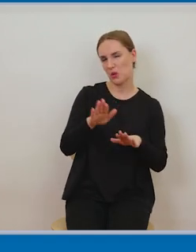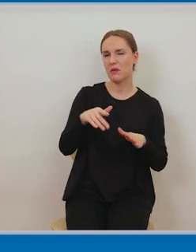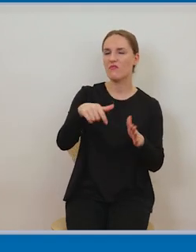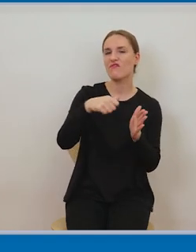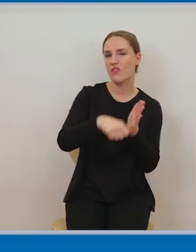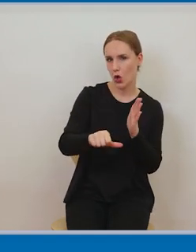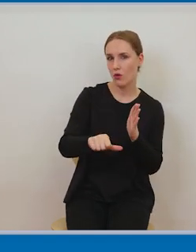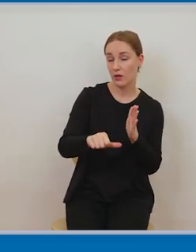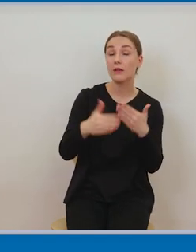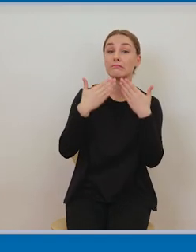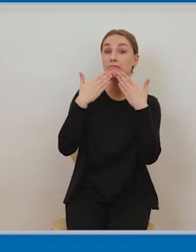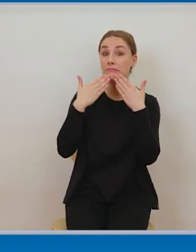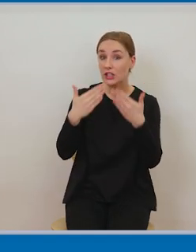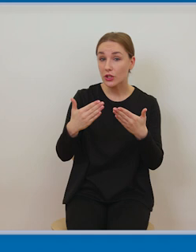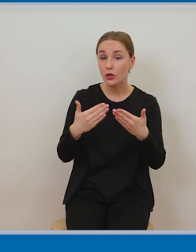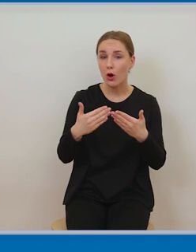było